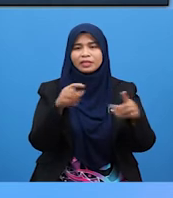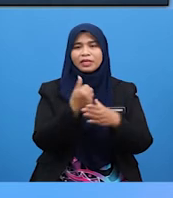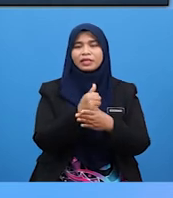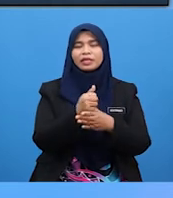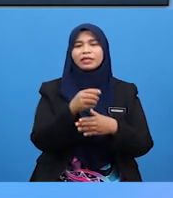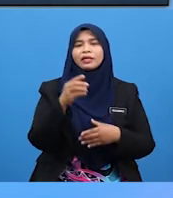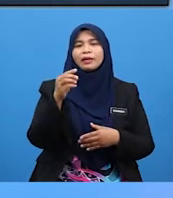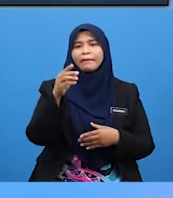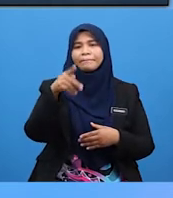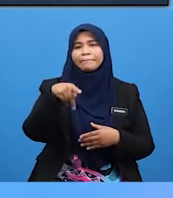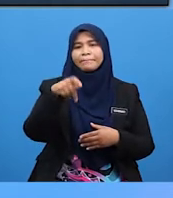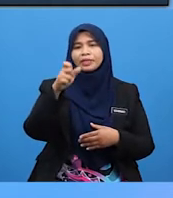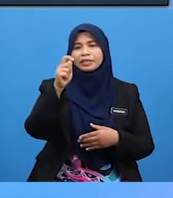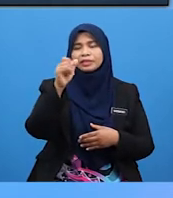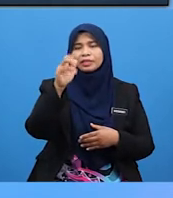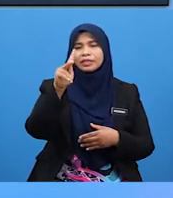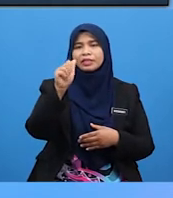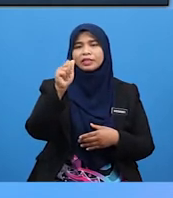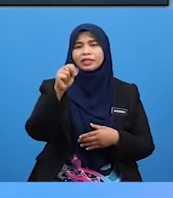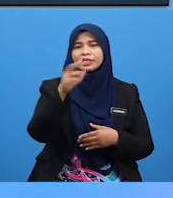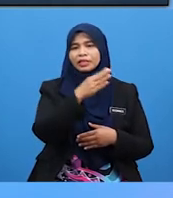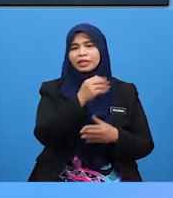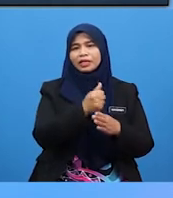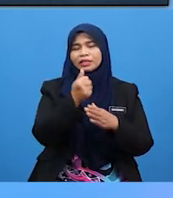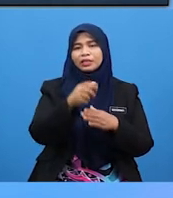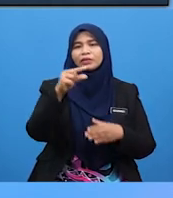Petikan dan gesekan?